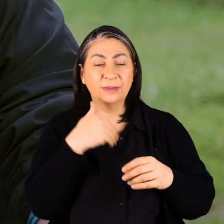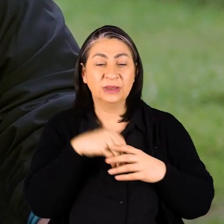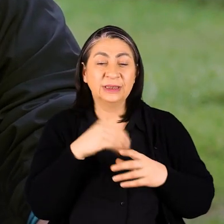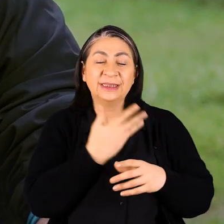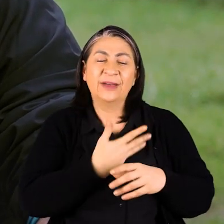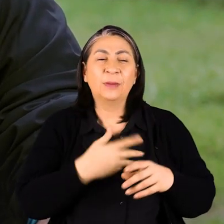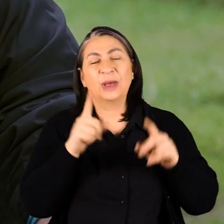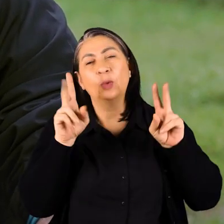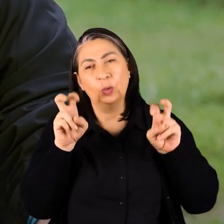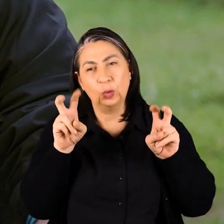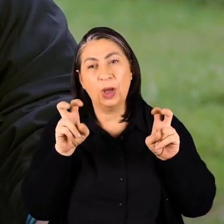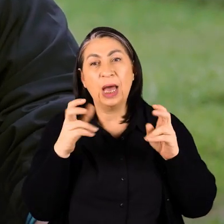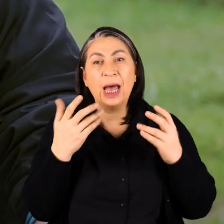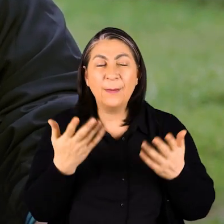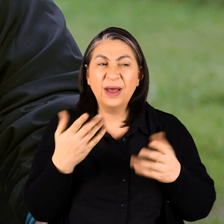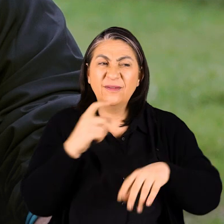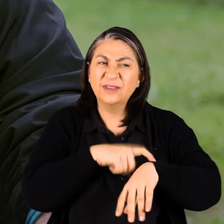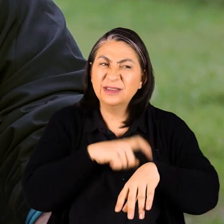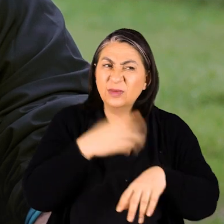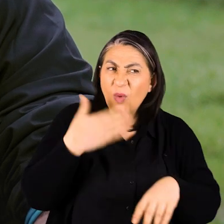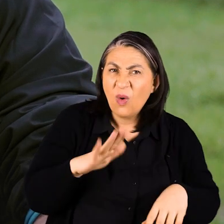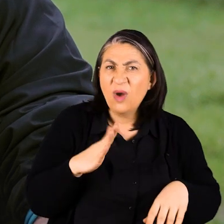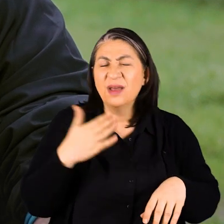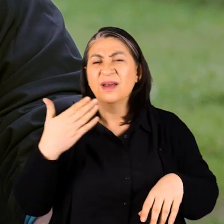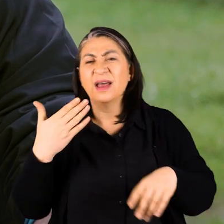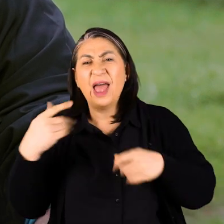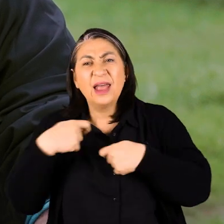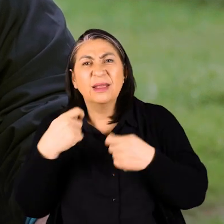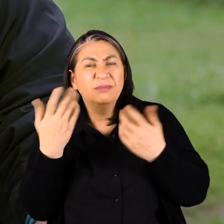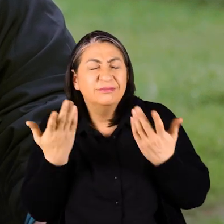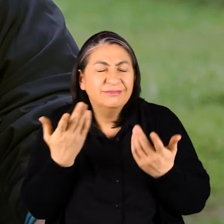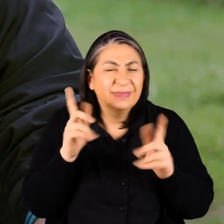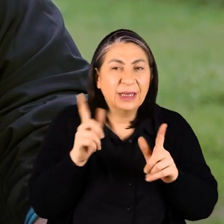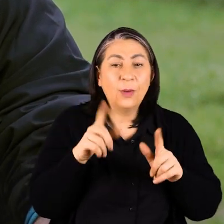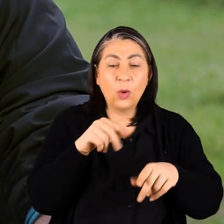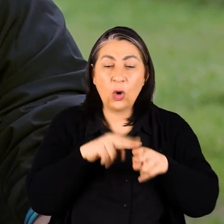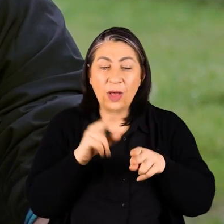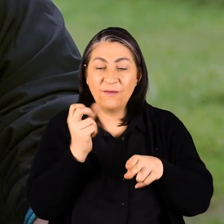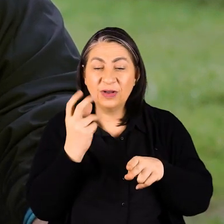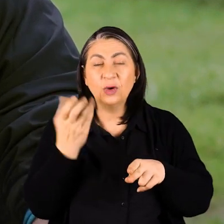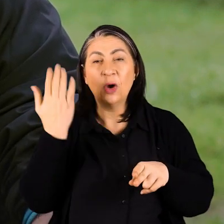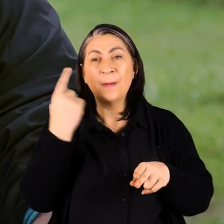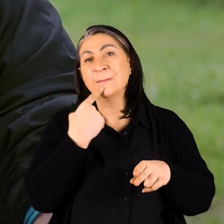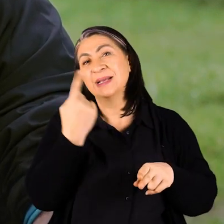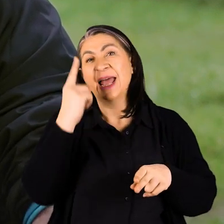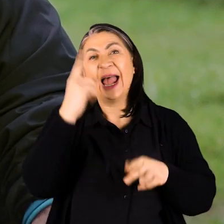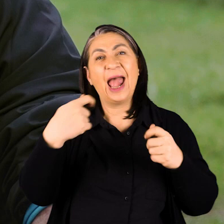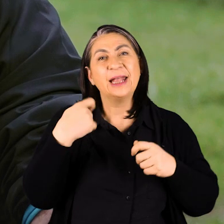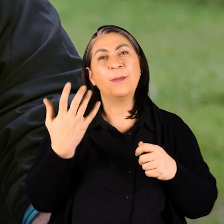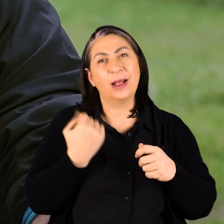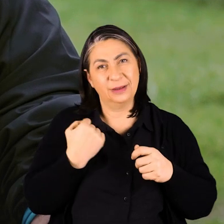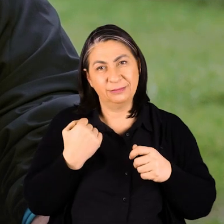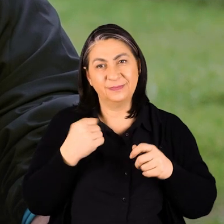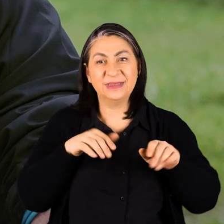sevdiğim bir konuydu Ama işte fırsat bulamıyordum Onun için eğitim almaya Pandemiden önce bir yıl önce kadar bunun ilk eğitimini